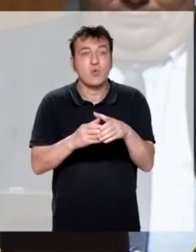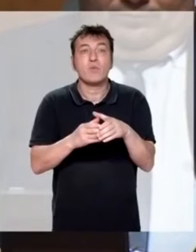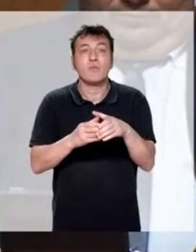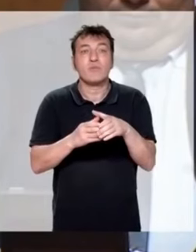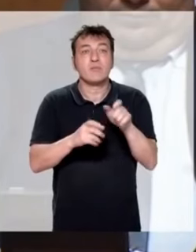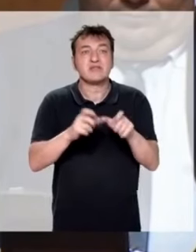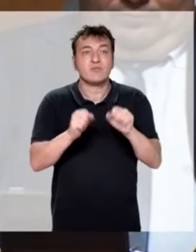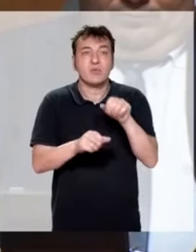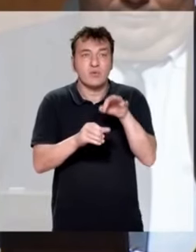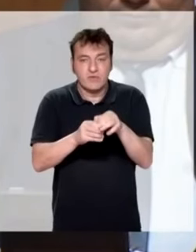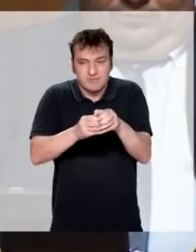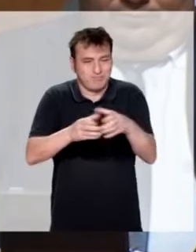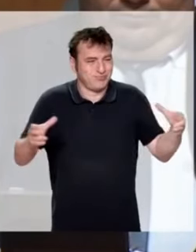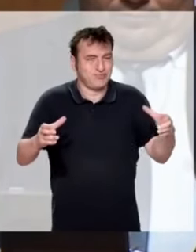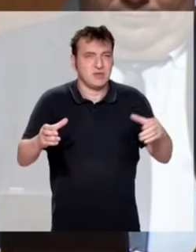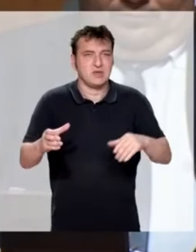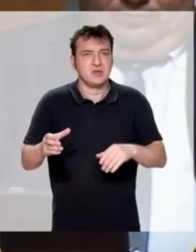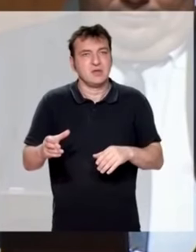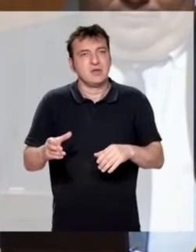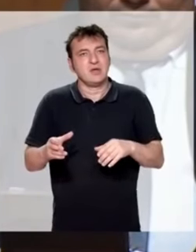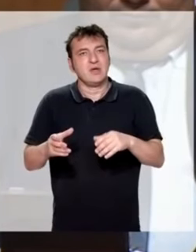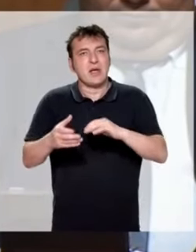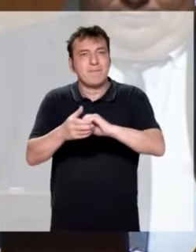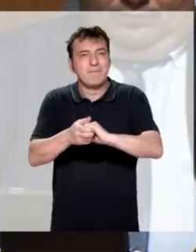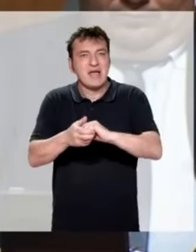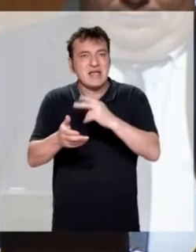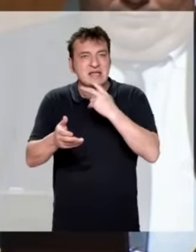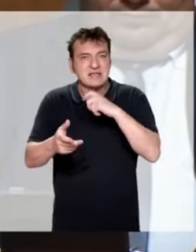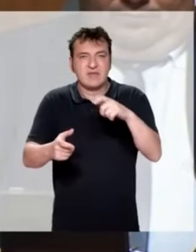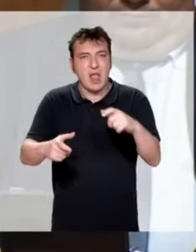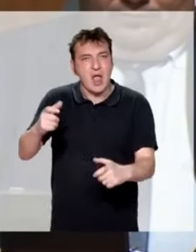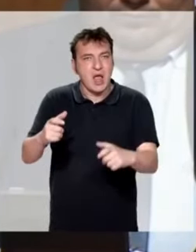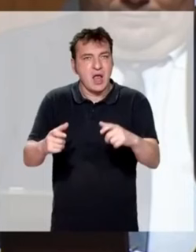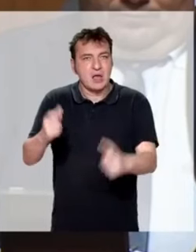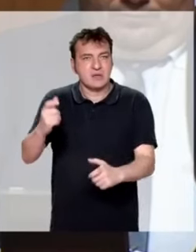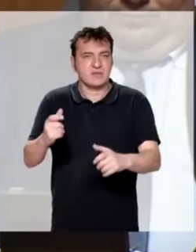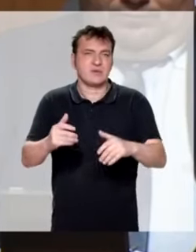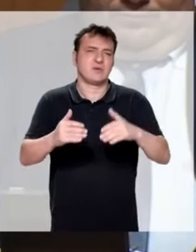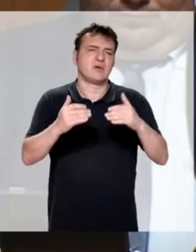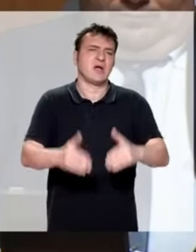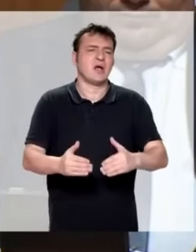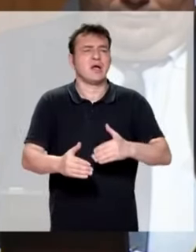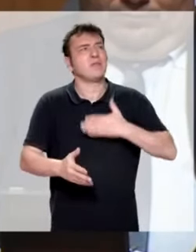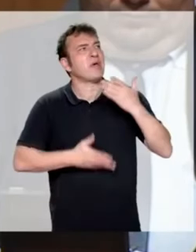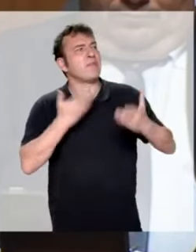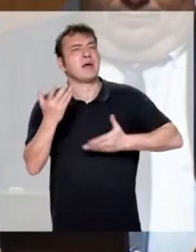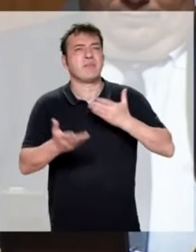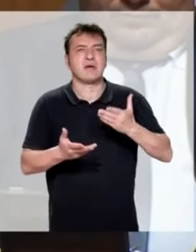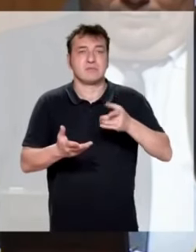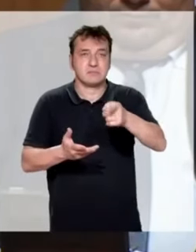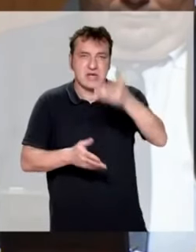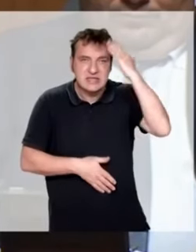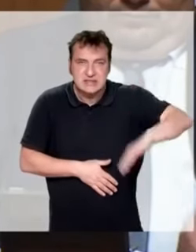permis de faire vaciller la paix civile. Cessez donc vos éléments de langage. Vous saviez